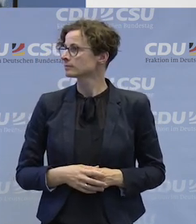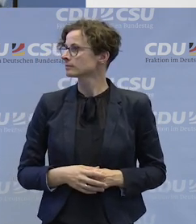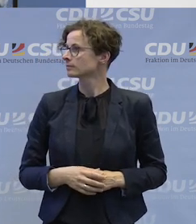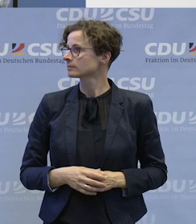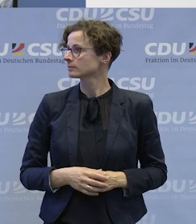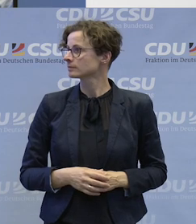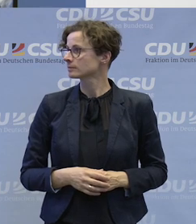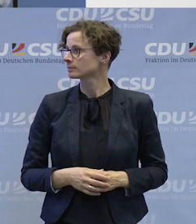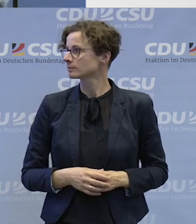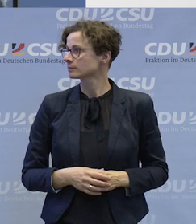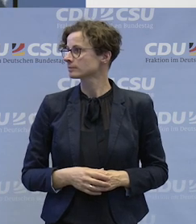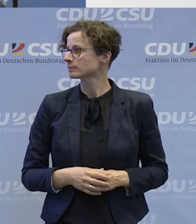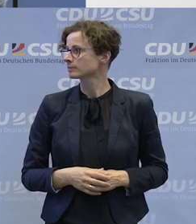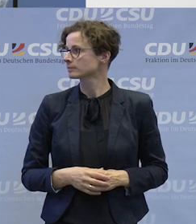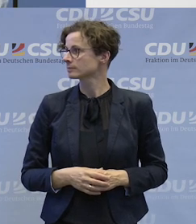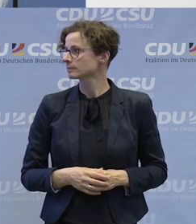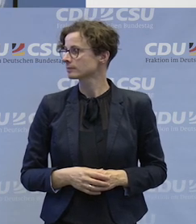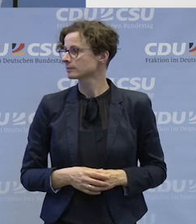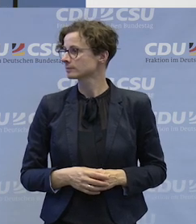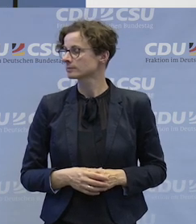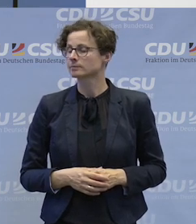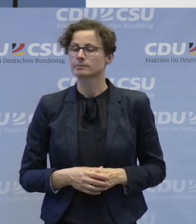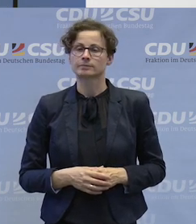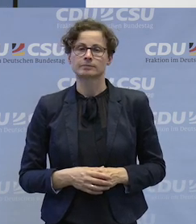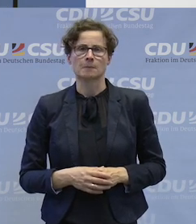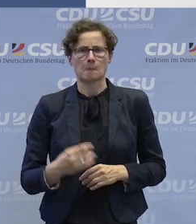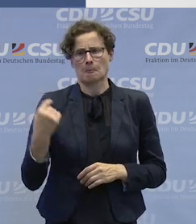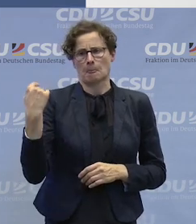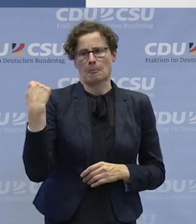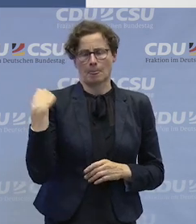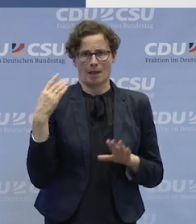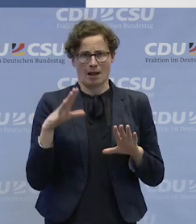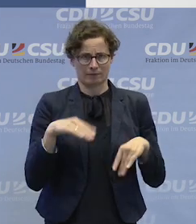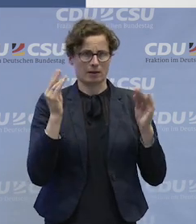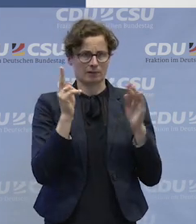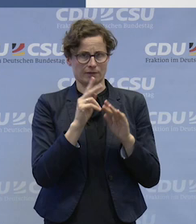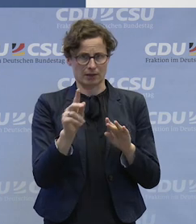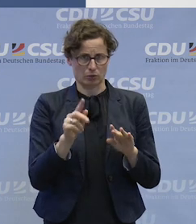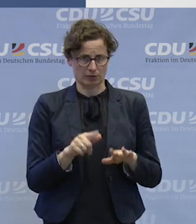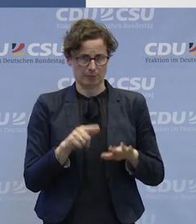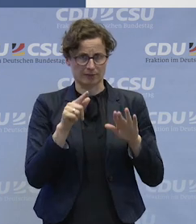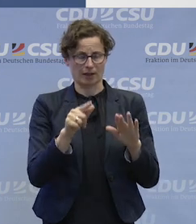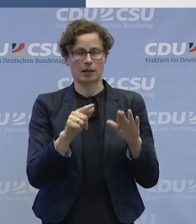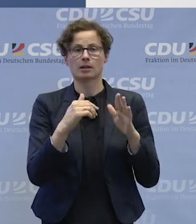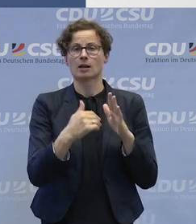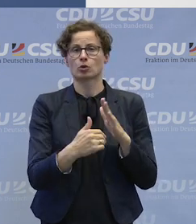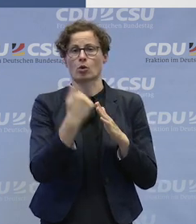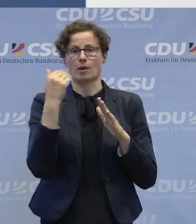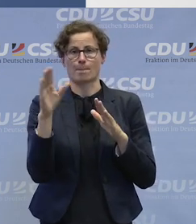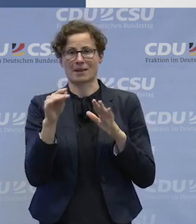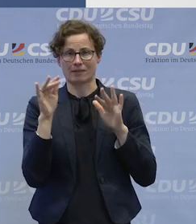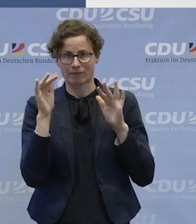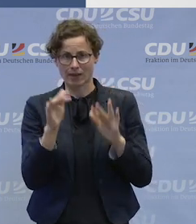Ja, wir haben ja seit Beginn dieses Jahres ja eine neue Mitwirkungsverordnung, die wir jetzt mit,